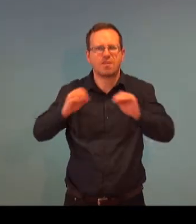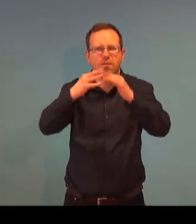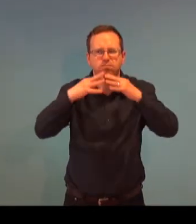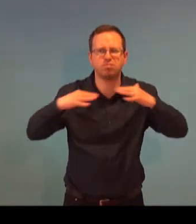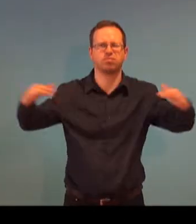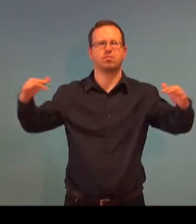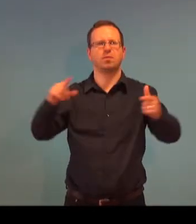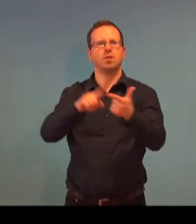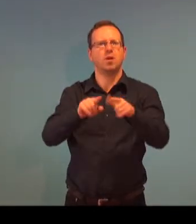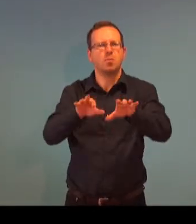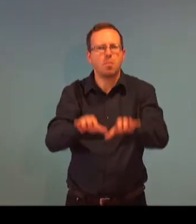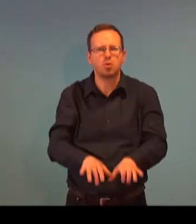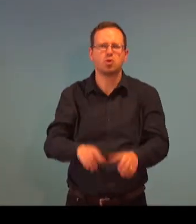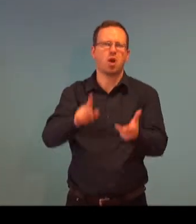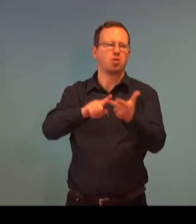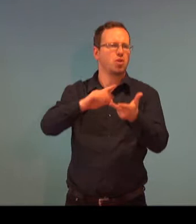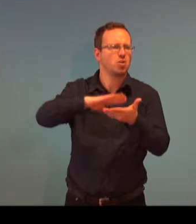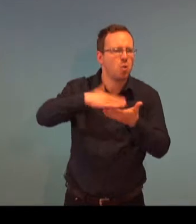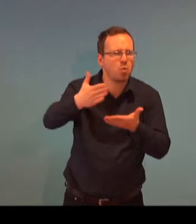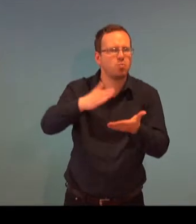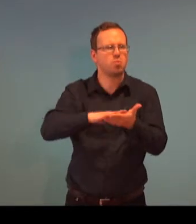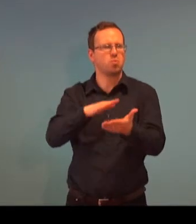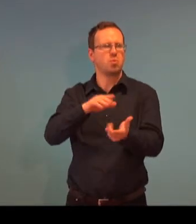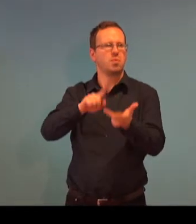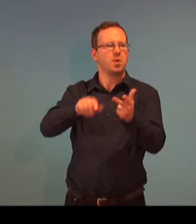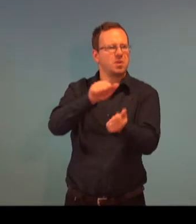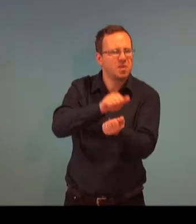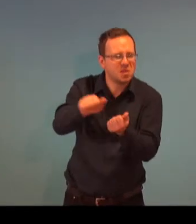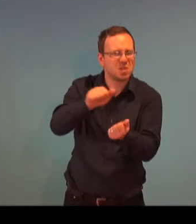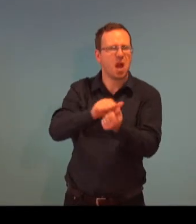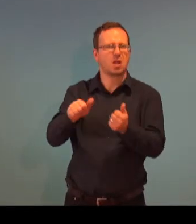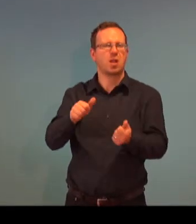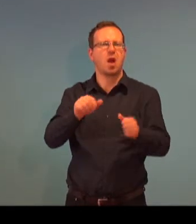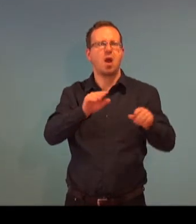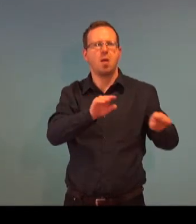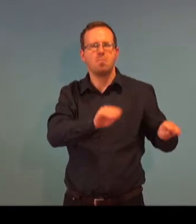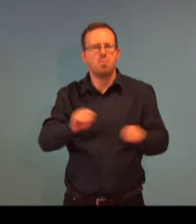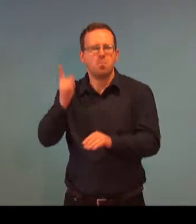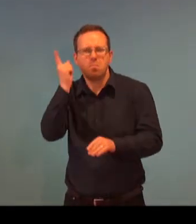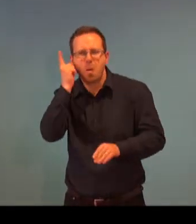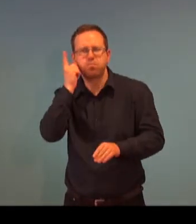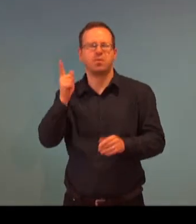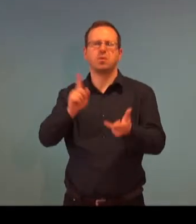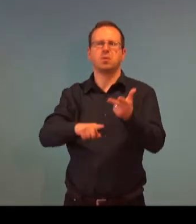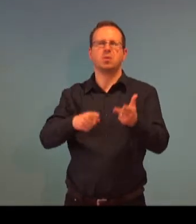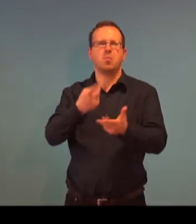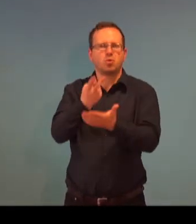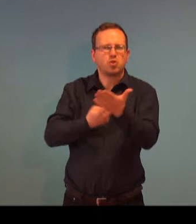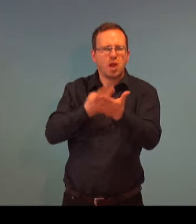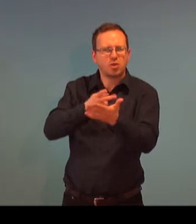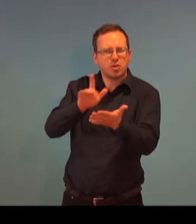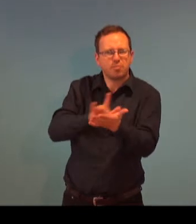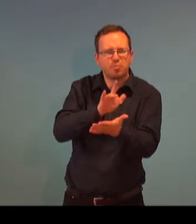hardwareu, který dneska u nás je od serveru přes počíteče, notebooky, tablety, tiskárny